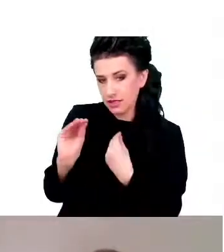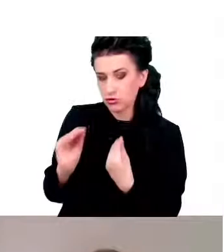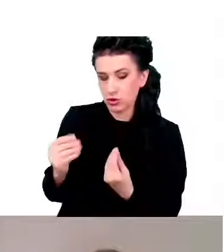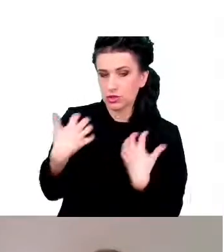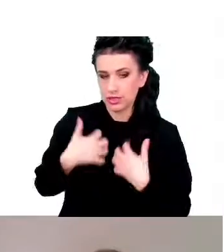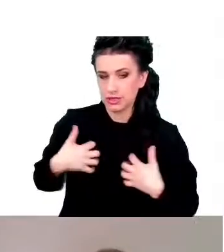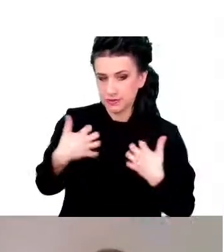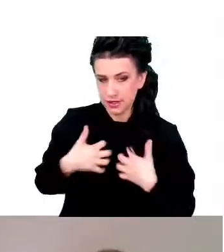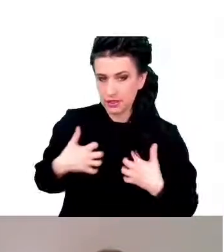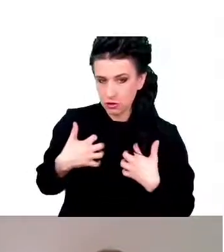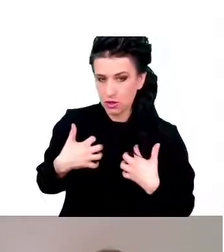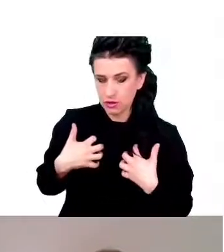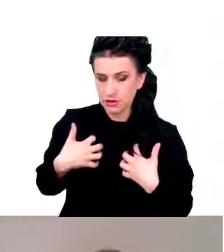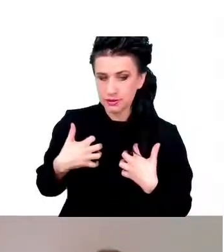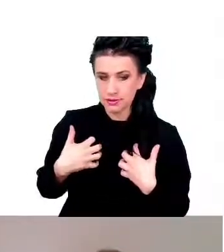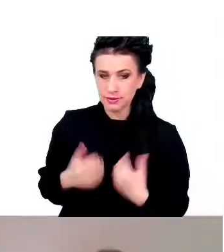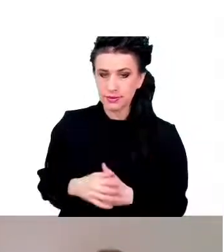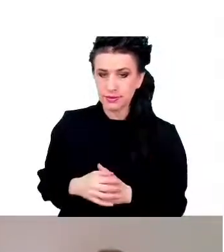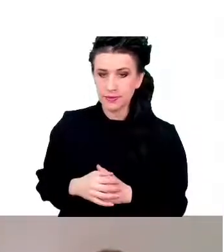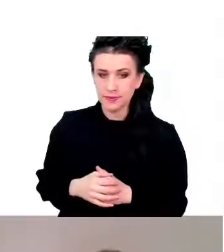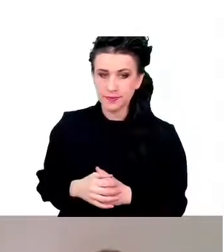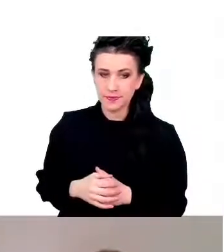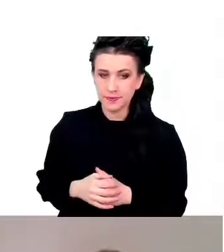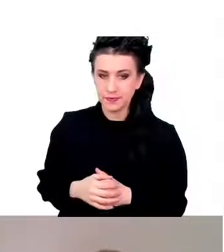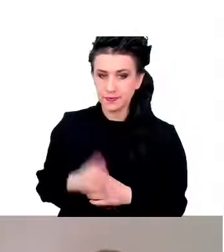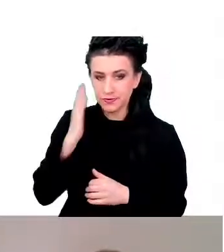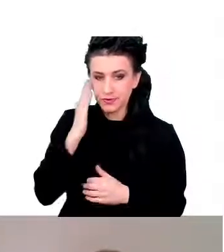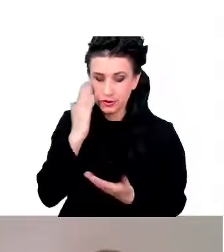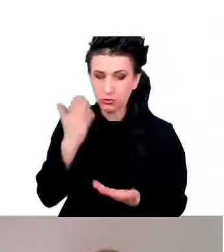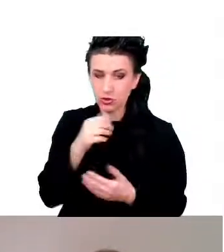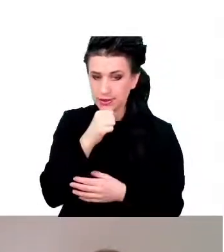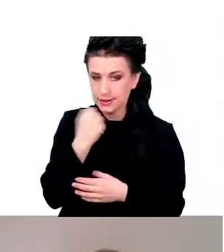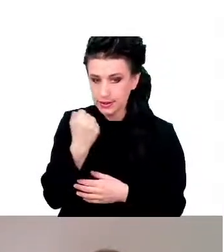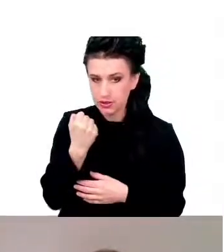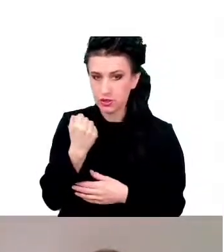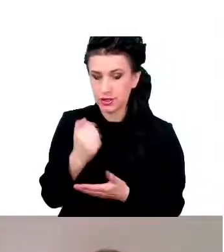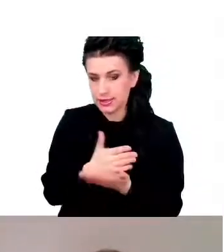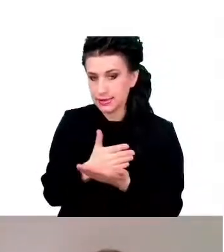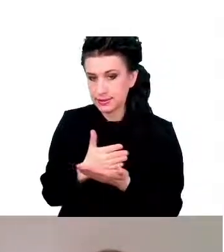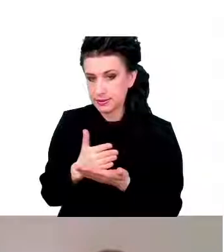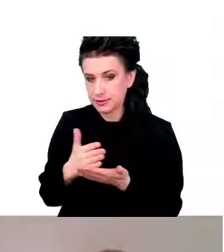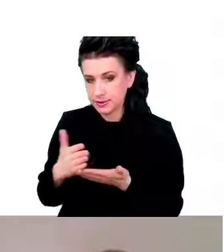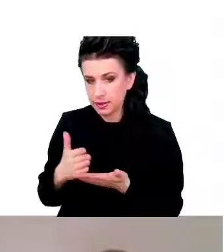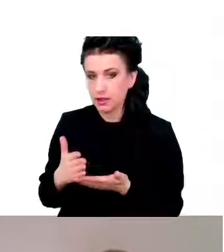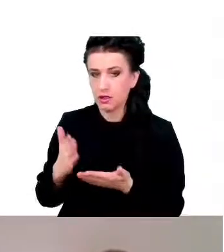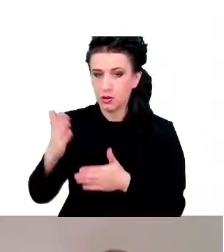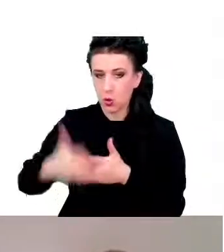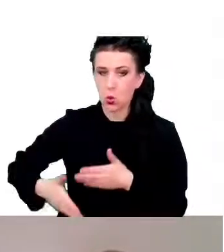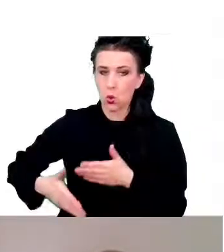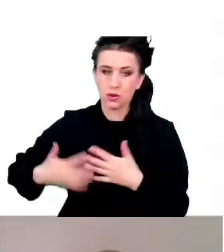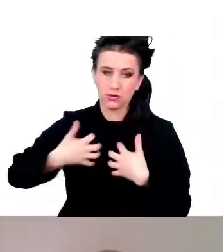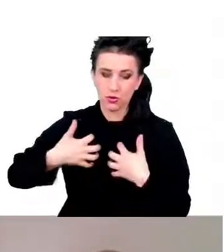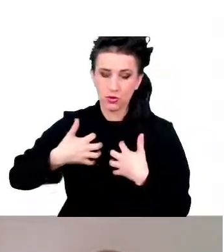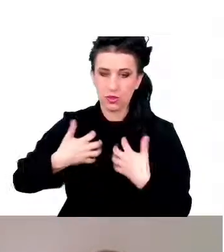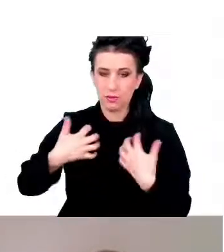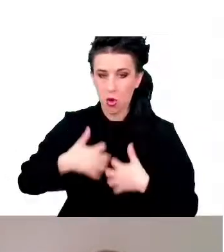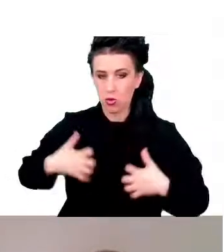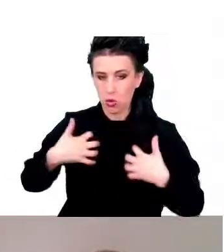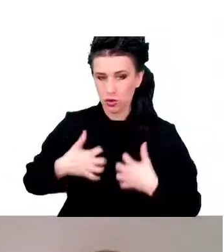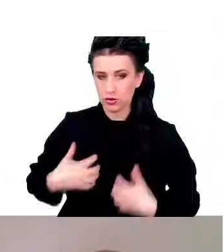poprzedza zakończenie się życia biologicznego. I